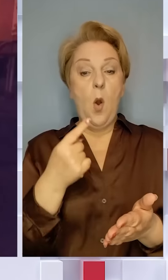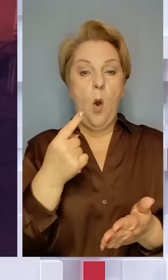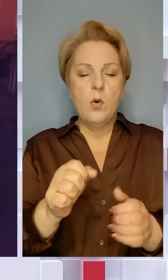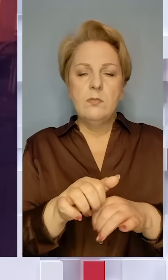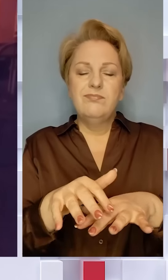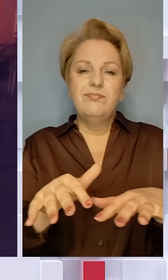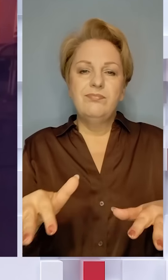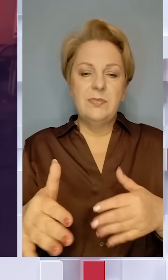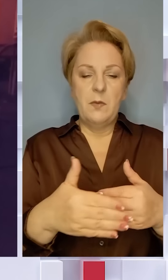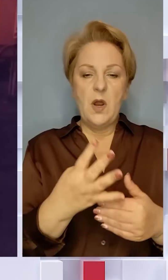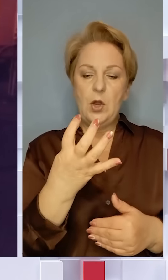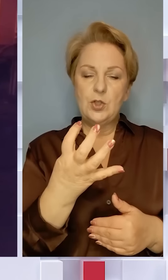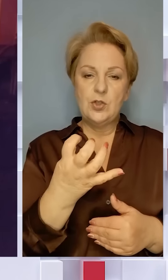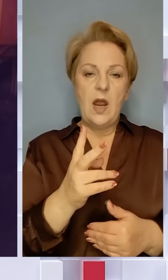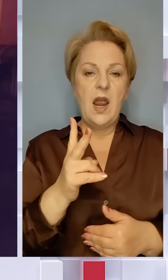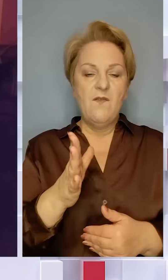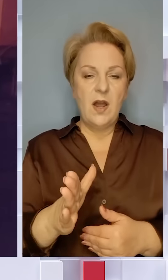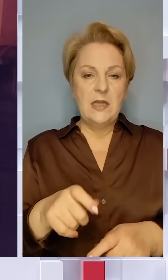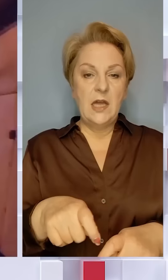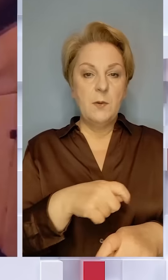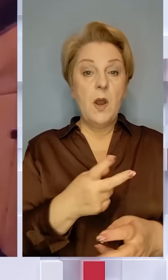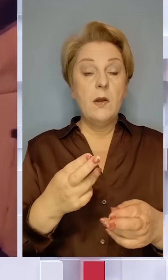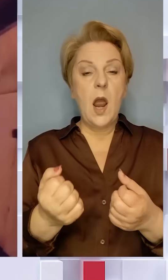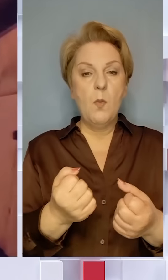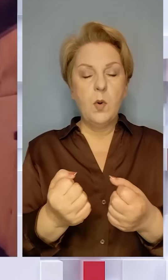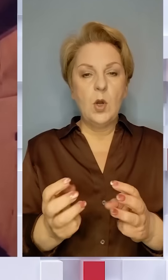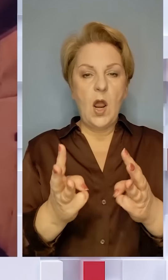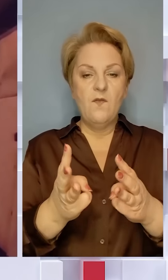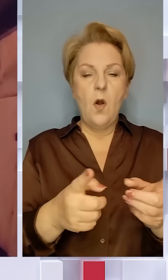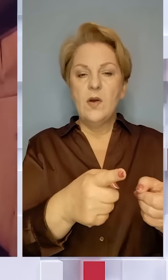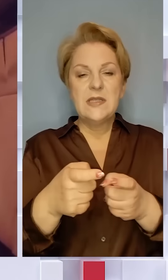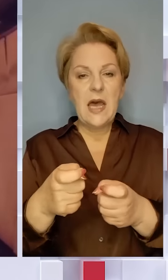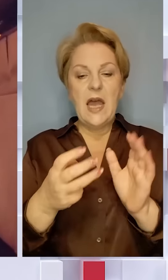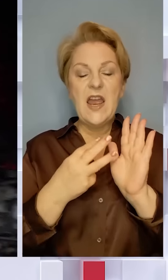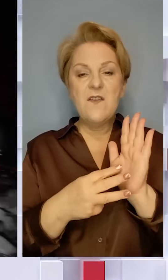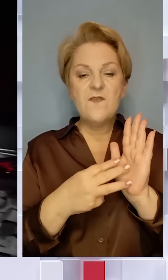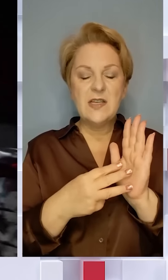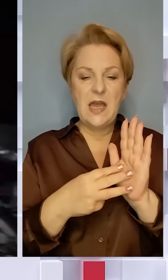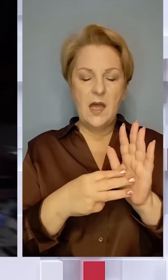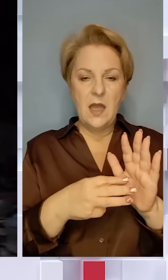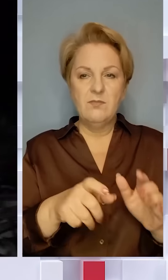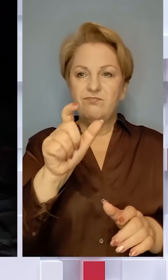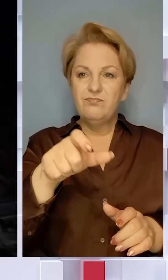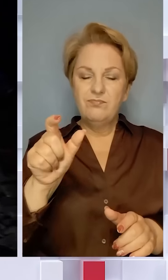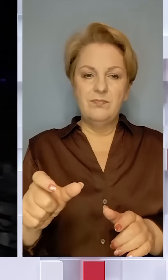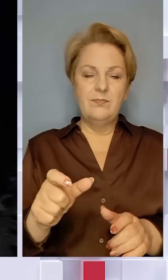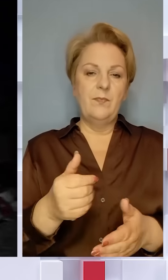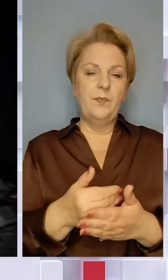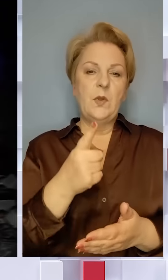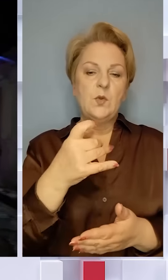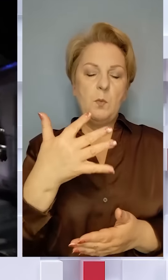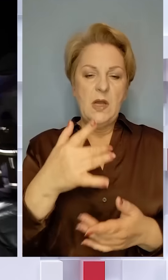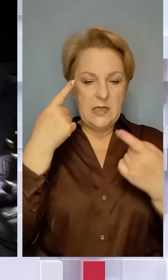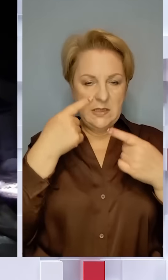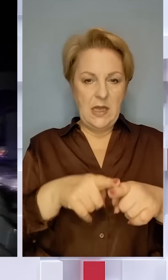охопила близько 400 квадратних метрів. Для боротьби з вогнем задіяли майже 80 надзвичайників та півтора десятка одиниць